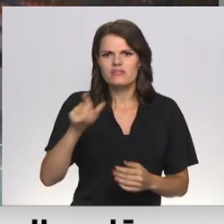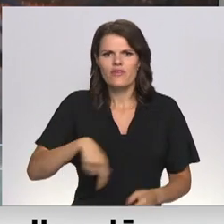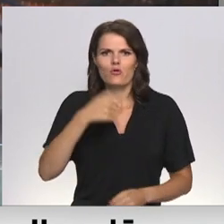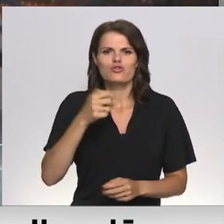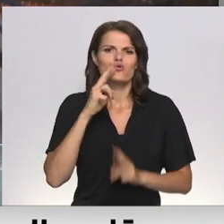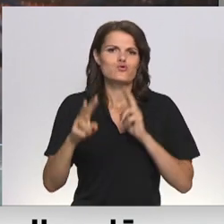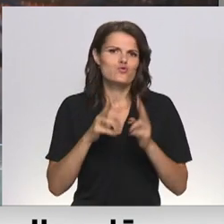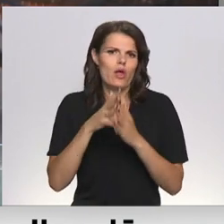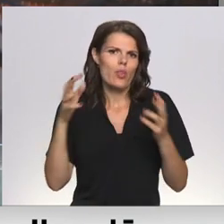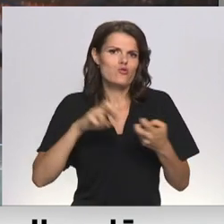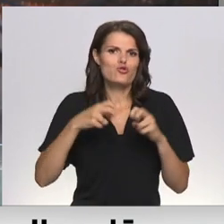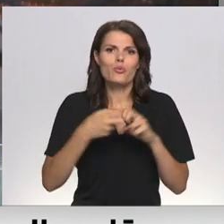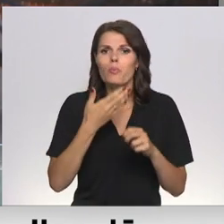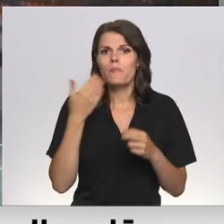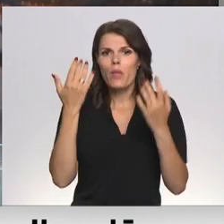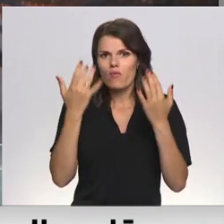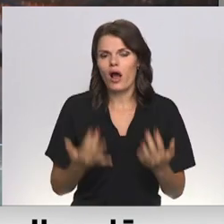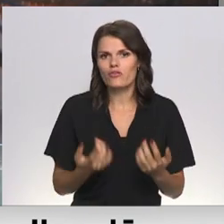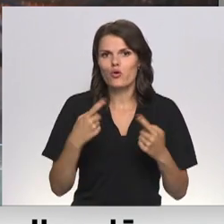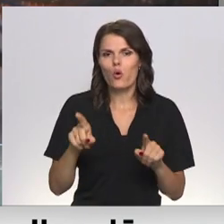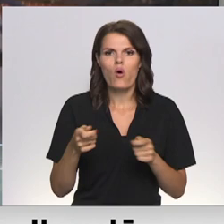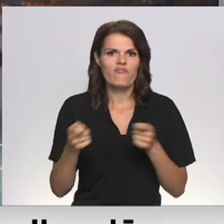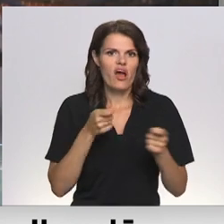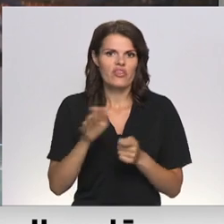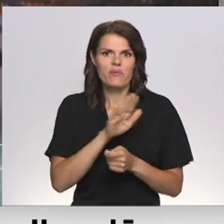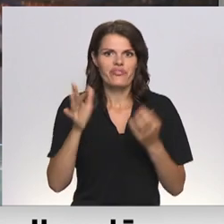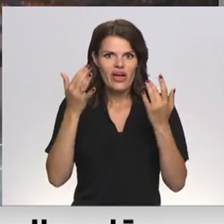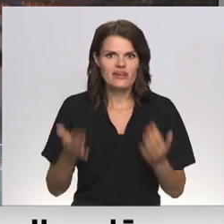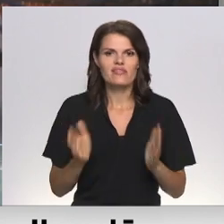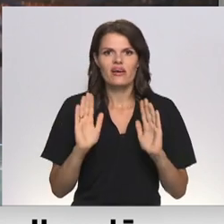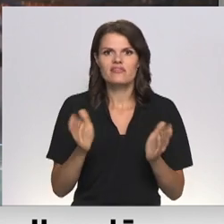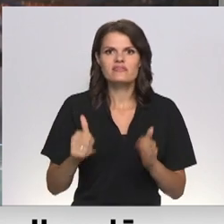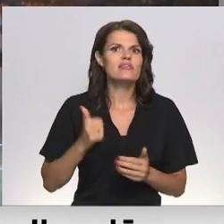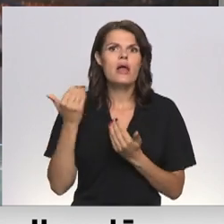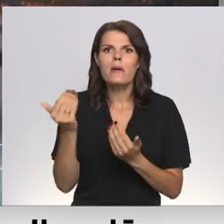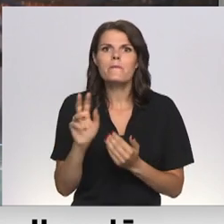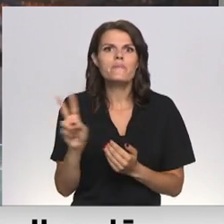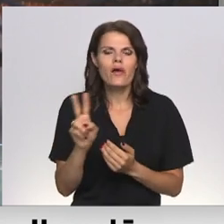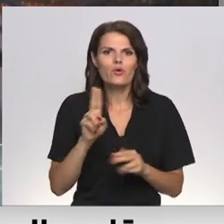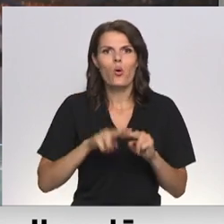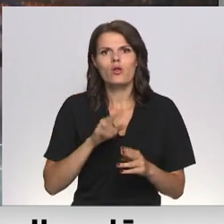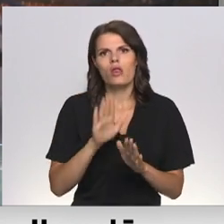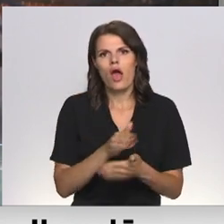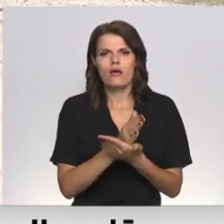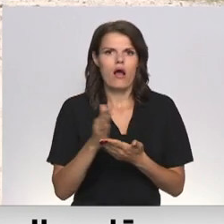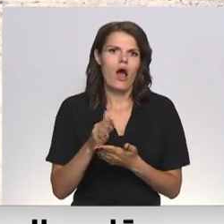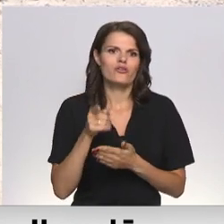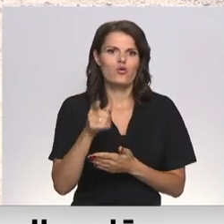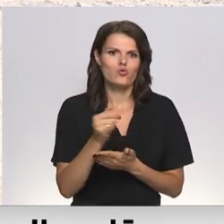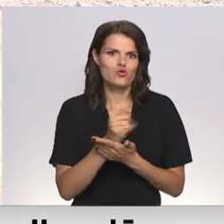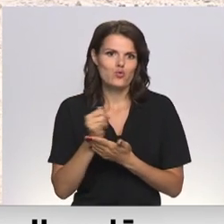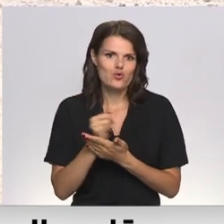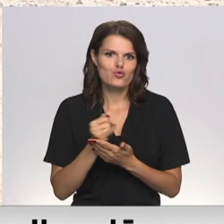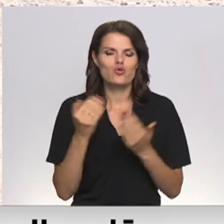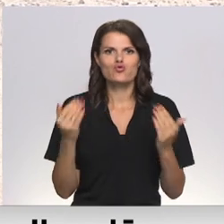neatrasināmām problēmām, ko pašvaldības vadība nerisina, piemēram, ceļu piedarību un pienācīgi to uzturēšana. Šobrīd